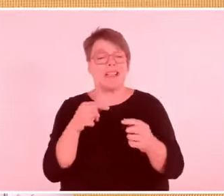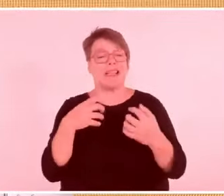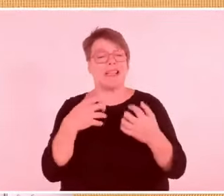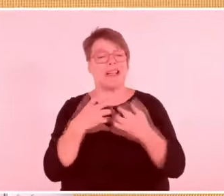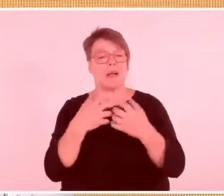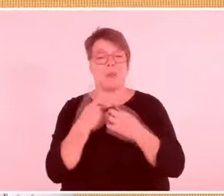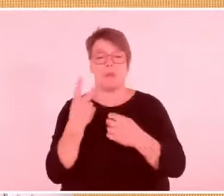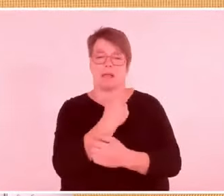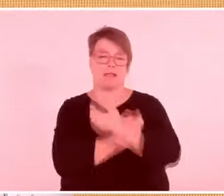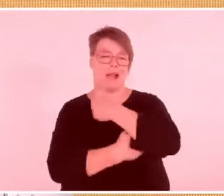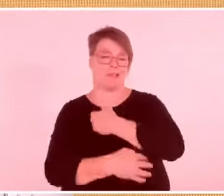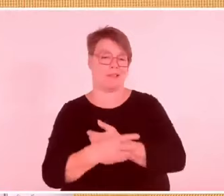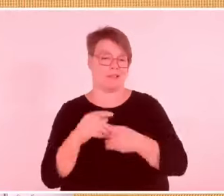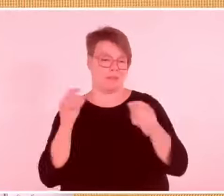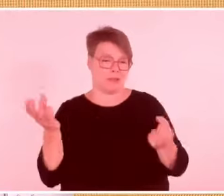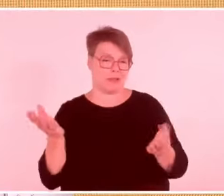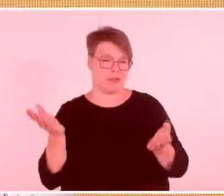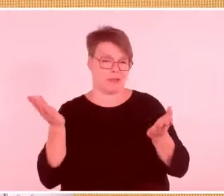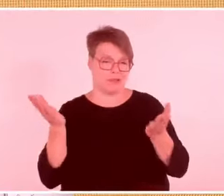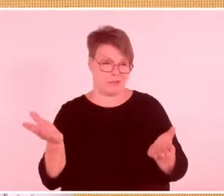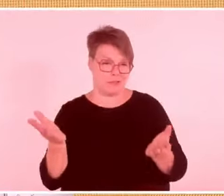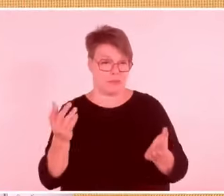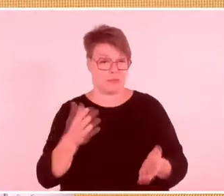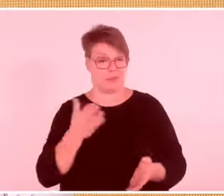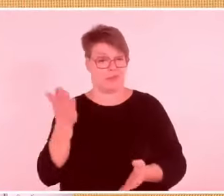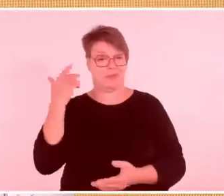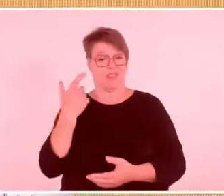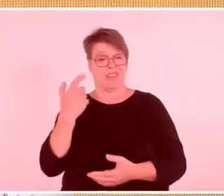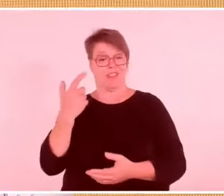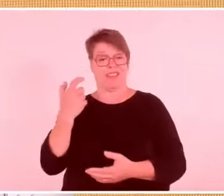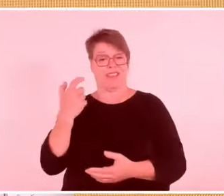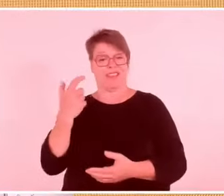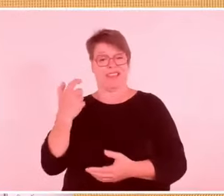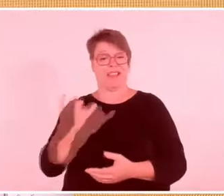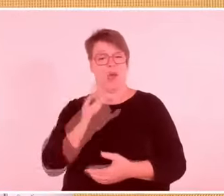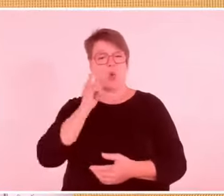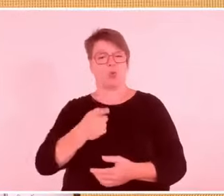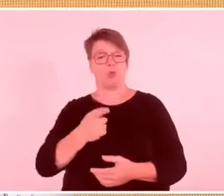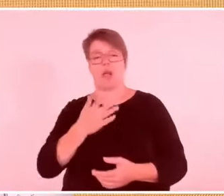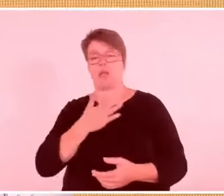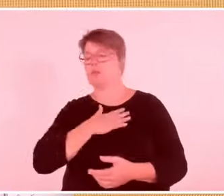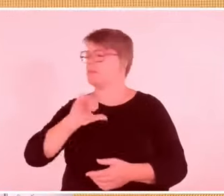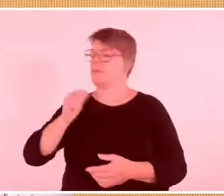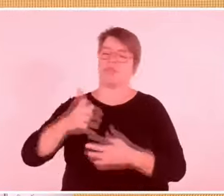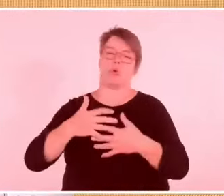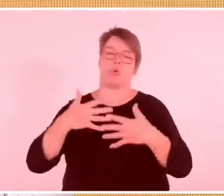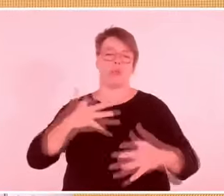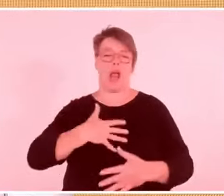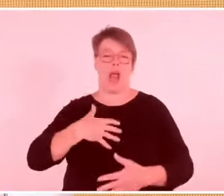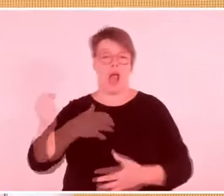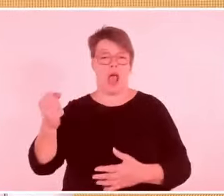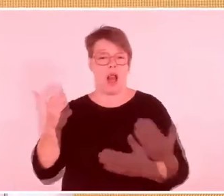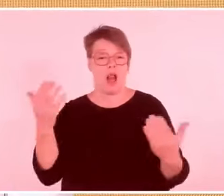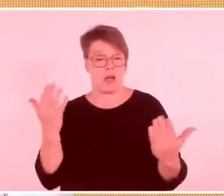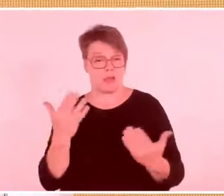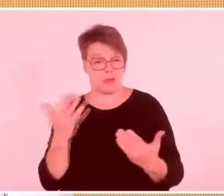ganz klar gesehen hat. Edelmann machte mit im Warschauer Ghettoaufstand und auch 1944